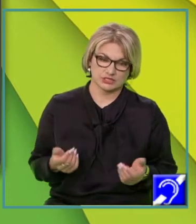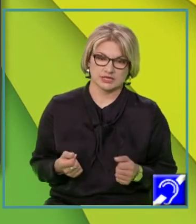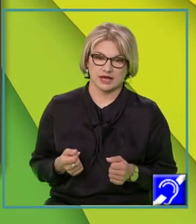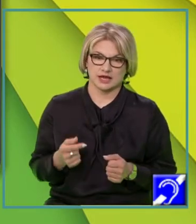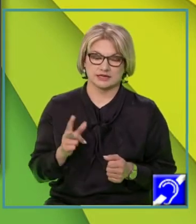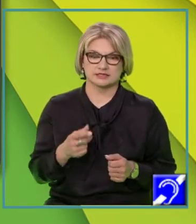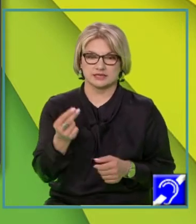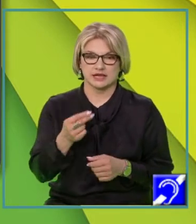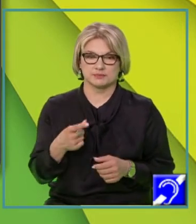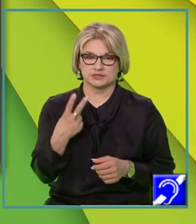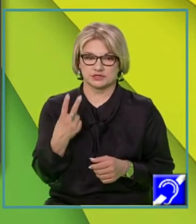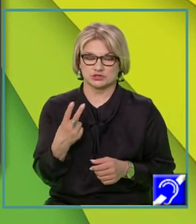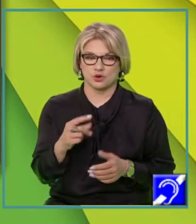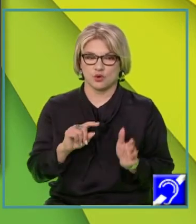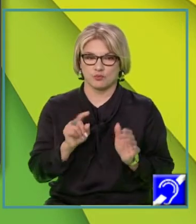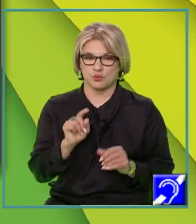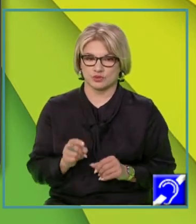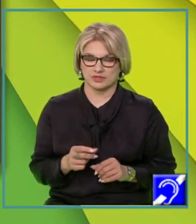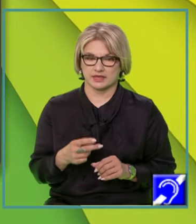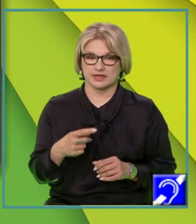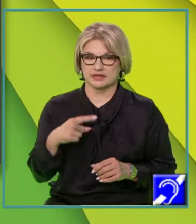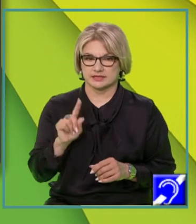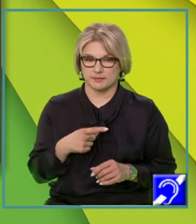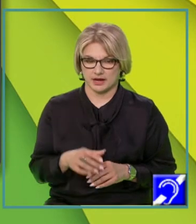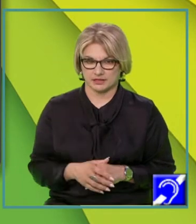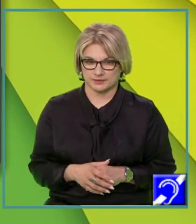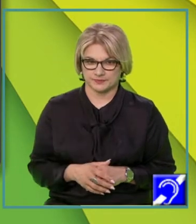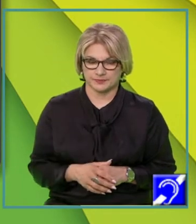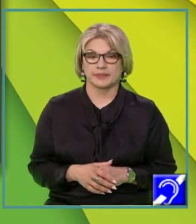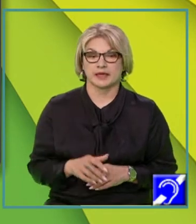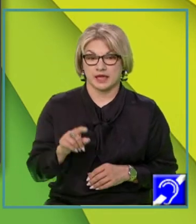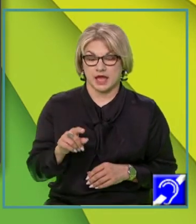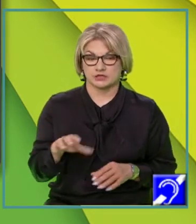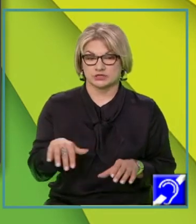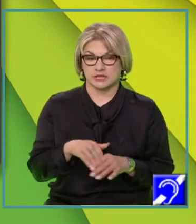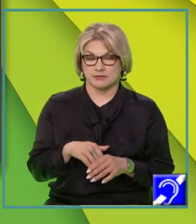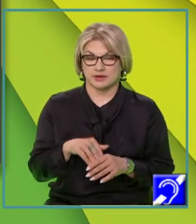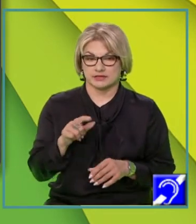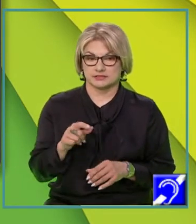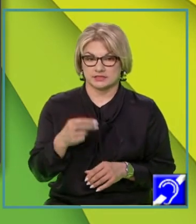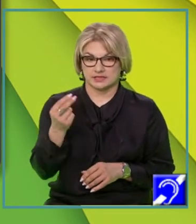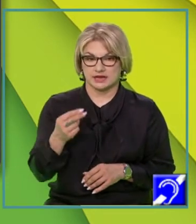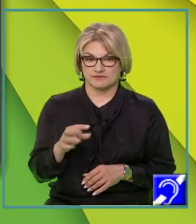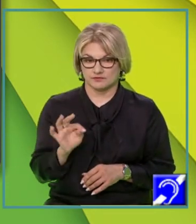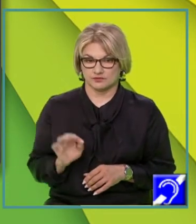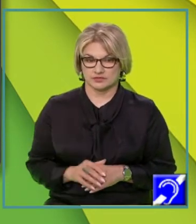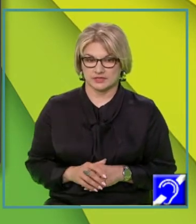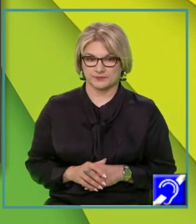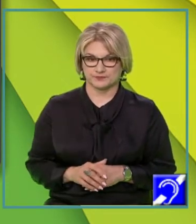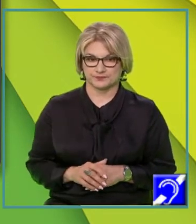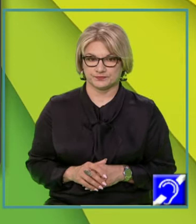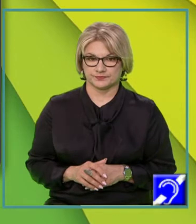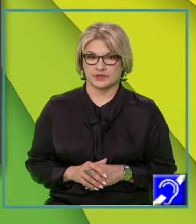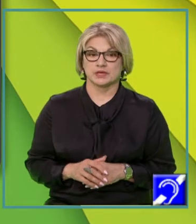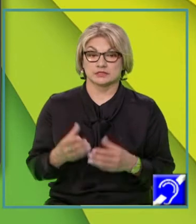să reprezentăm două puncte distincte, care, bineînțeles, aparțin graficului funcției. În